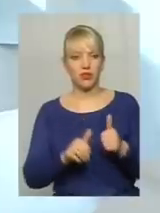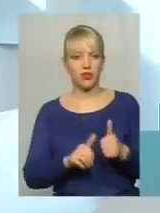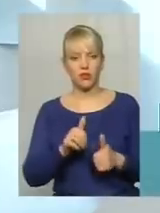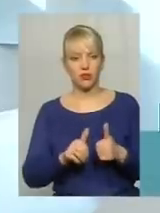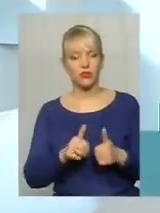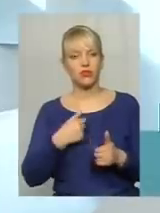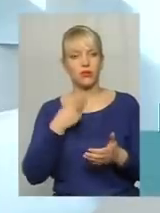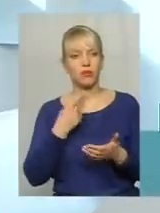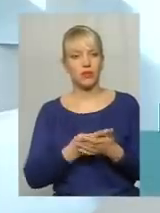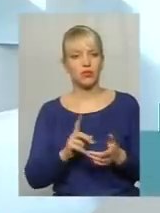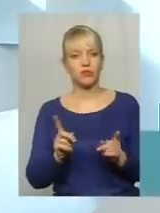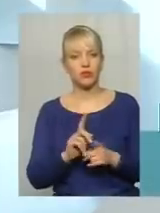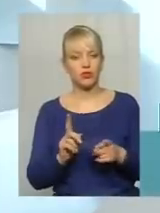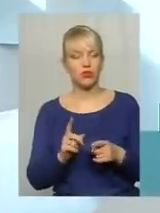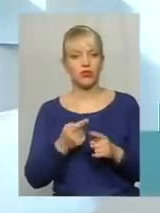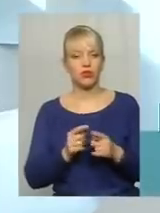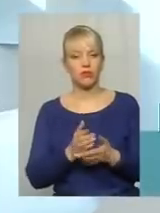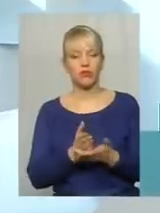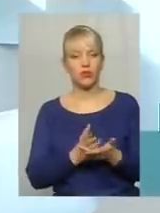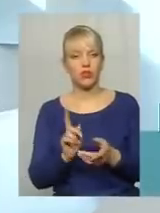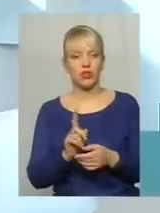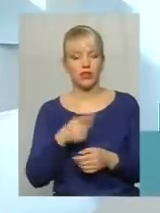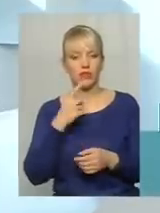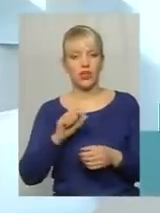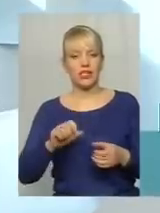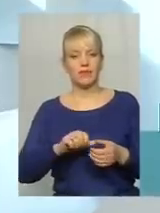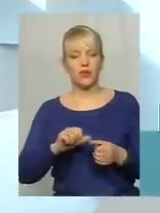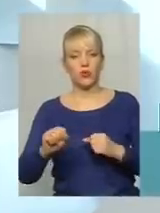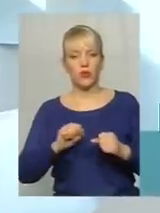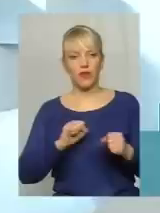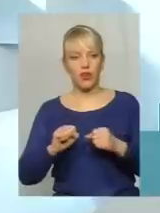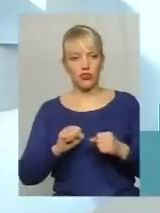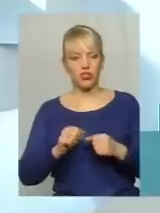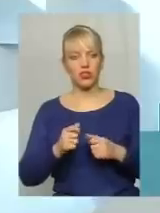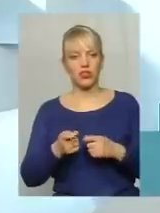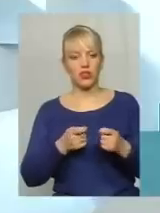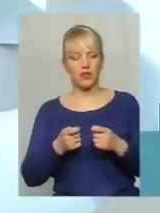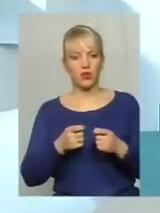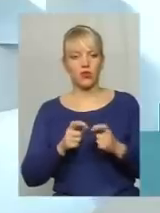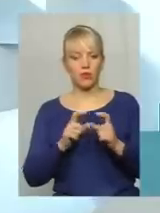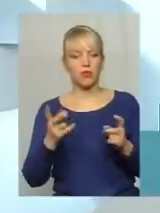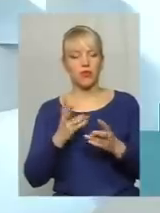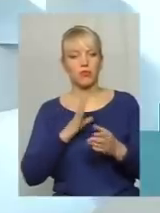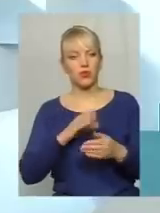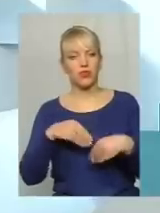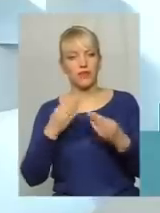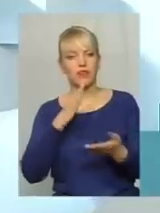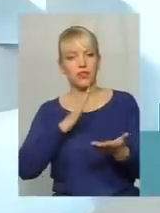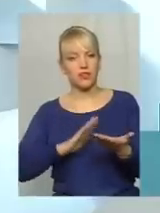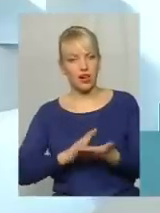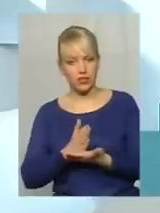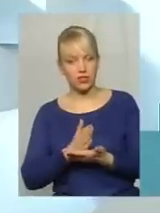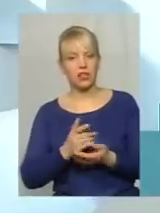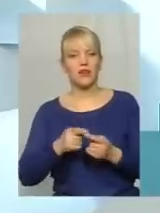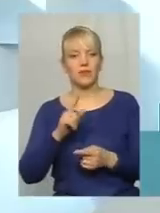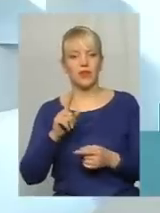ми бачимо, що ті послуги, які вже, як зазначив керівник управляючих компаній, мають надаватися якісні. По-перше, якісніші. По-перше,